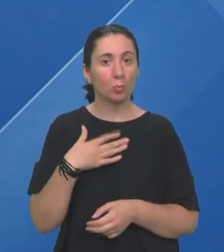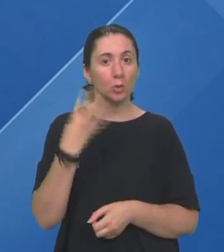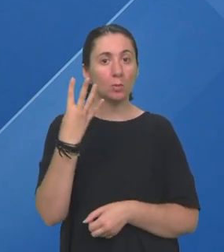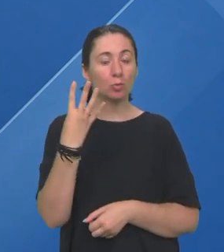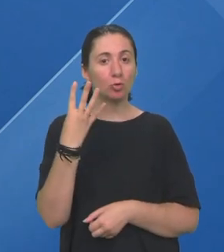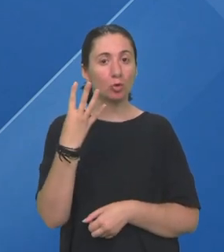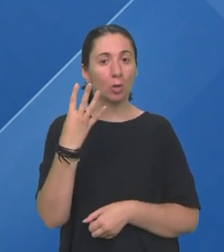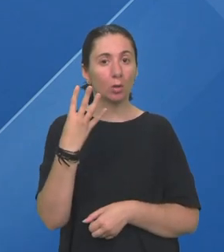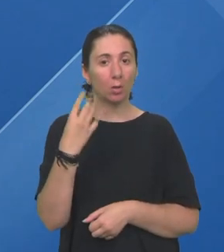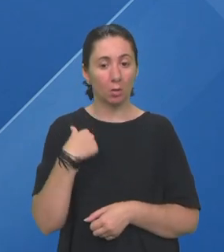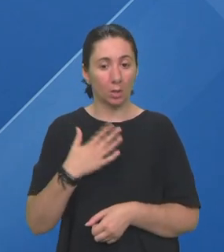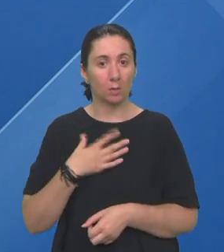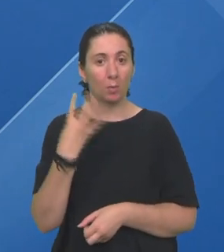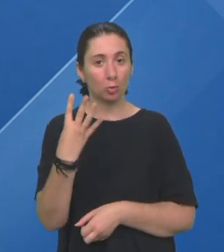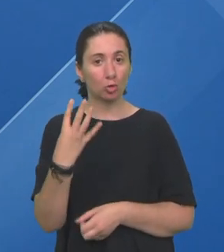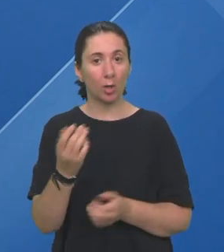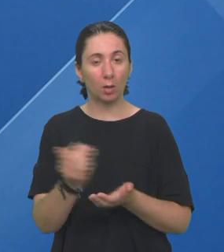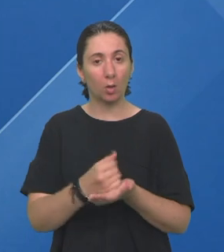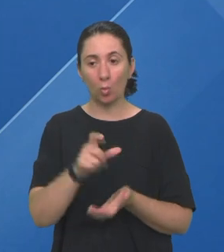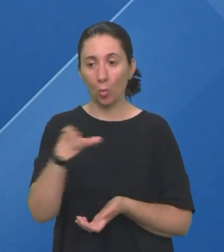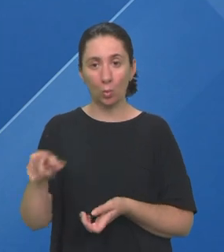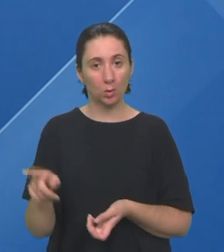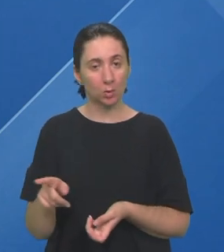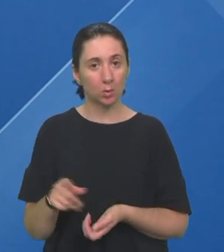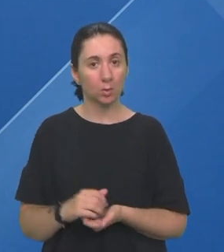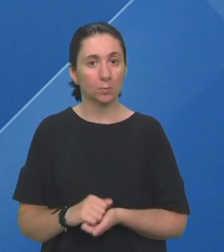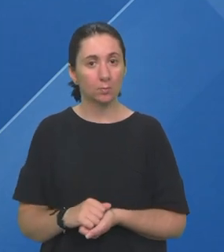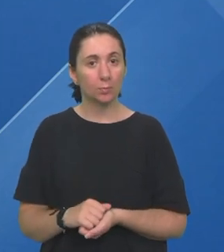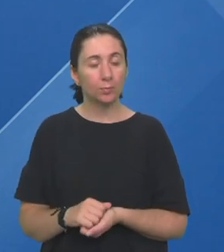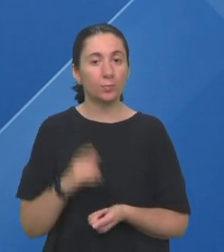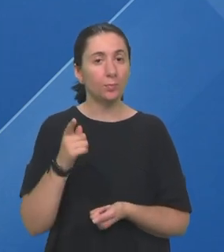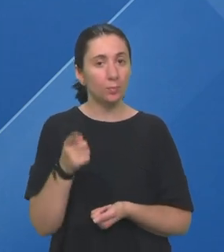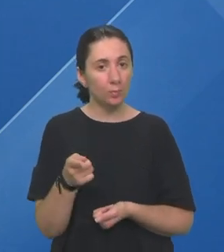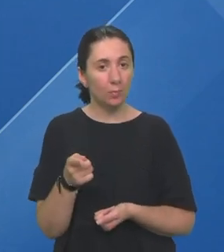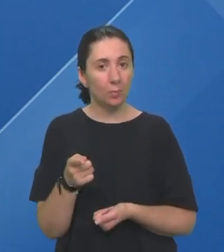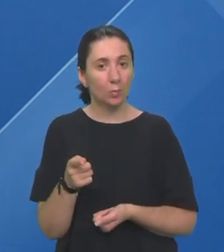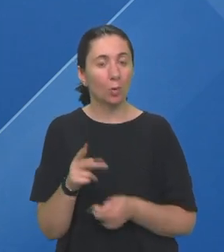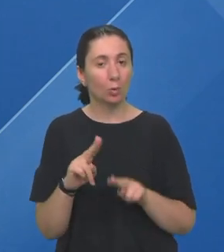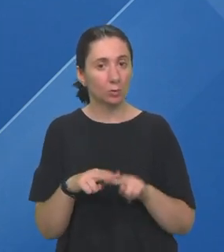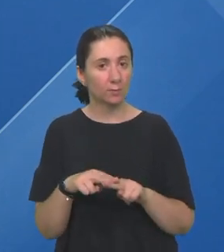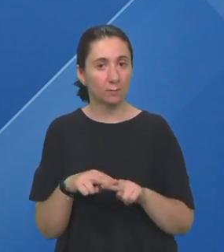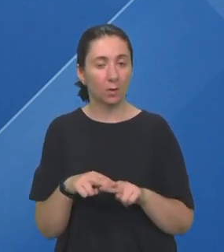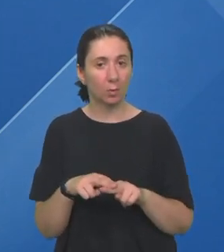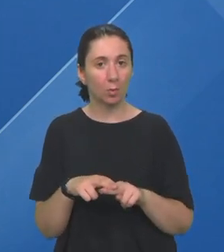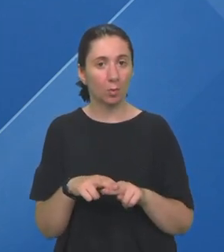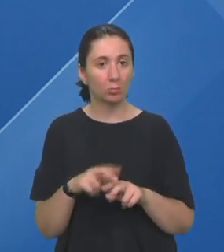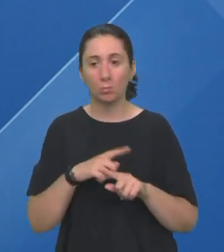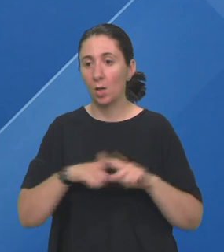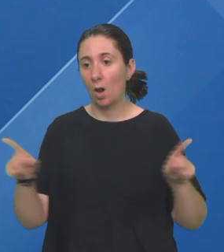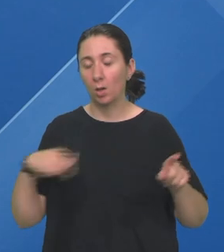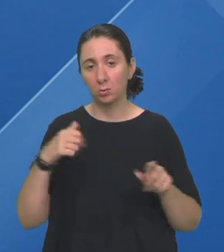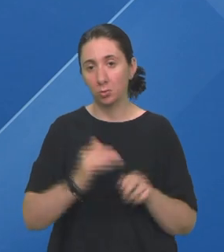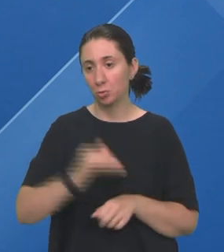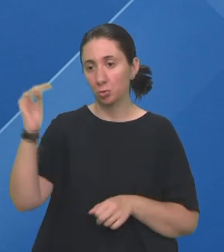četiri Ja sad imam četiri korisnice I to je zaista super Različiti su